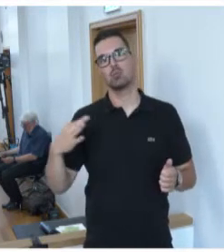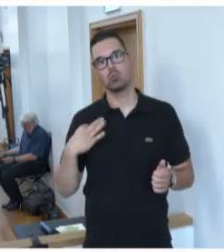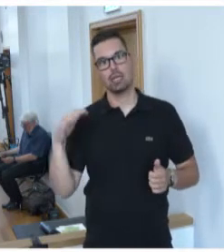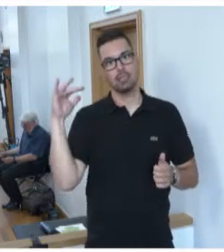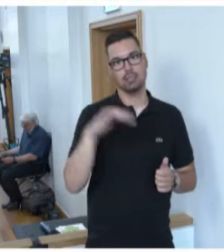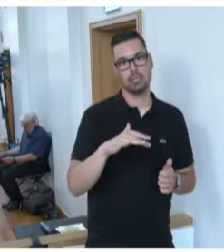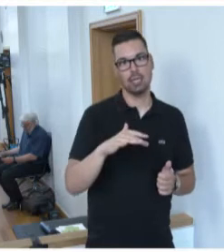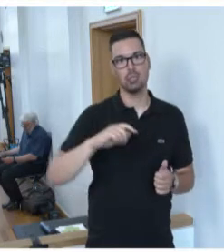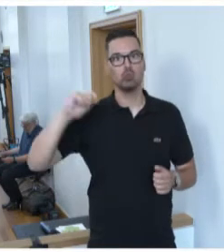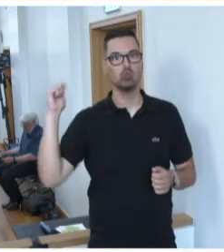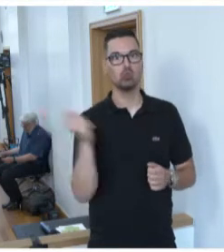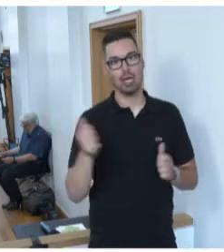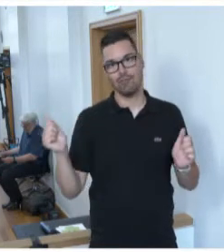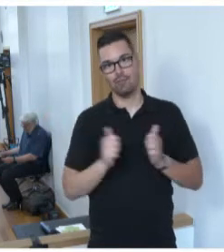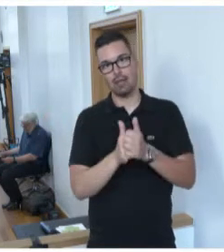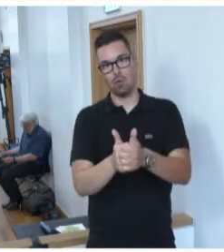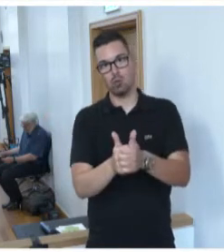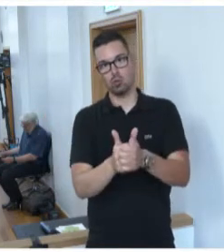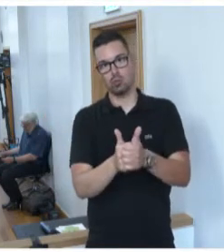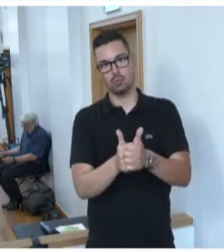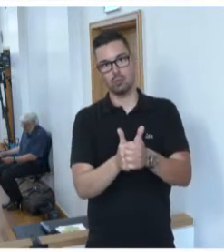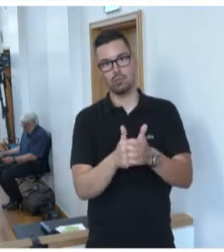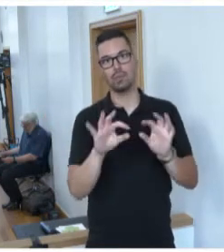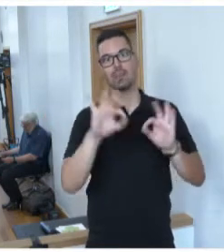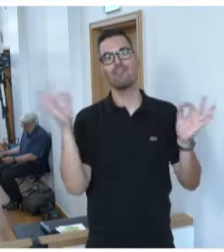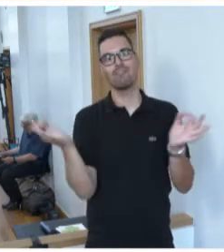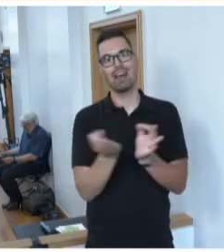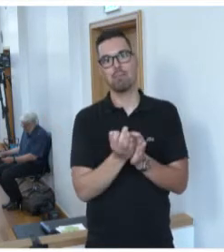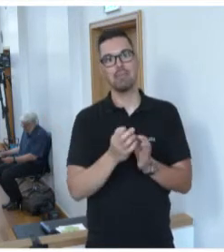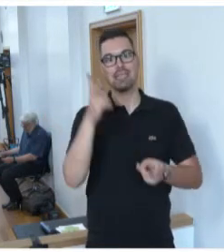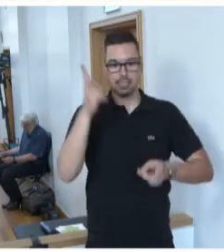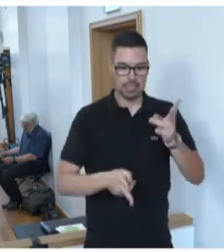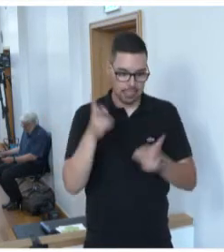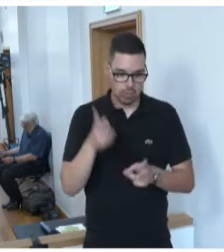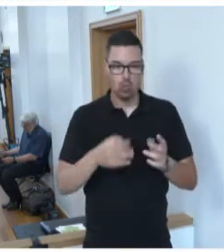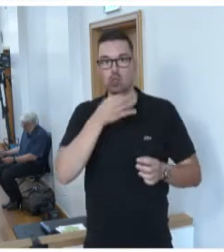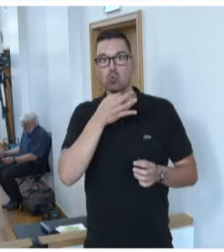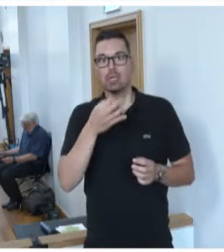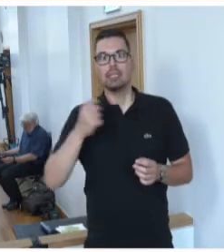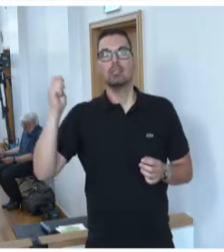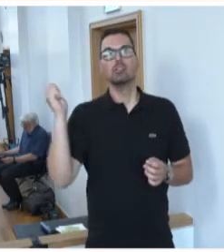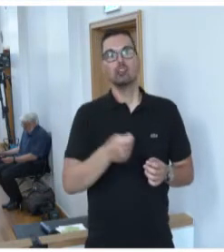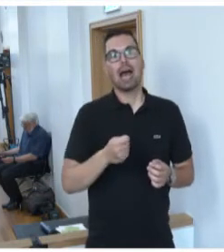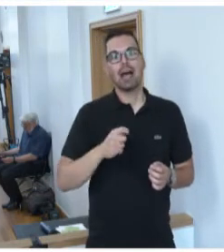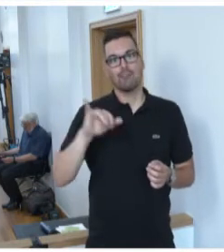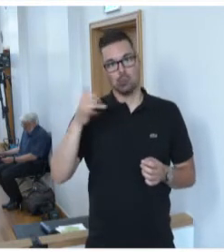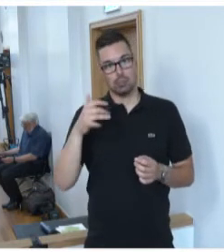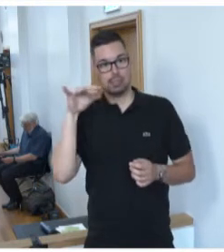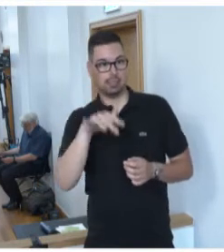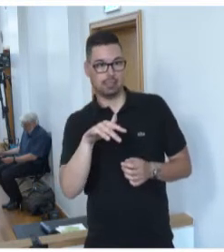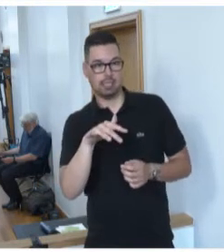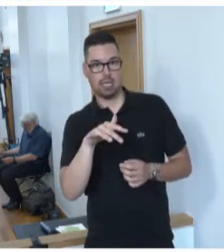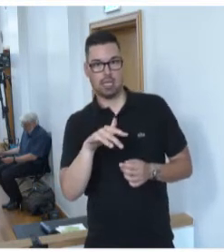den Strafverfolgungsbehörden, den Familiengerichten und Jugendstrafjustiz und anderen wichtigen AkteurInnen im